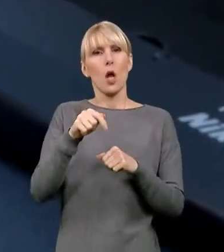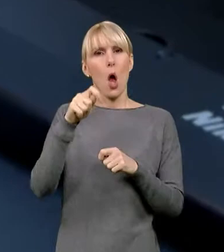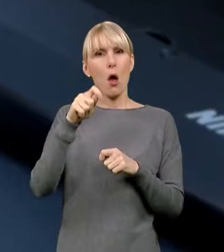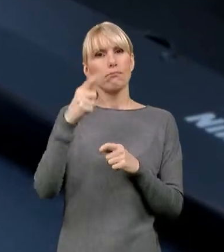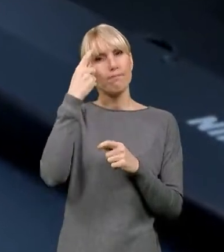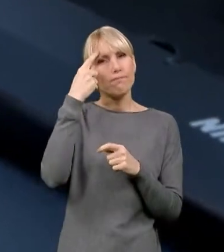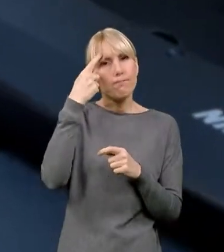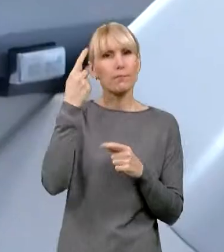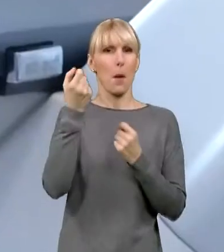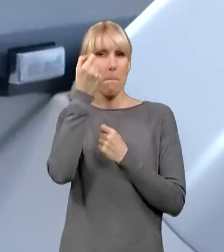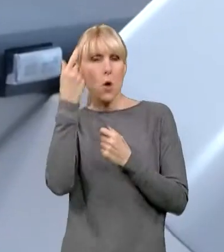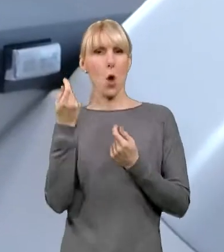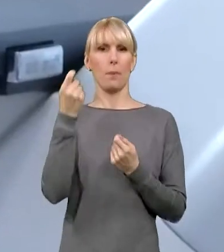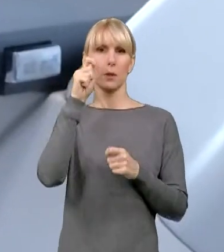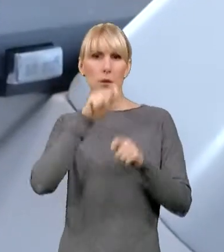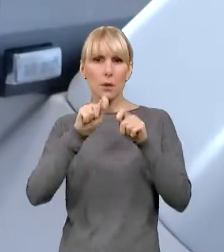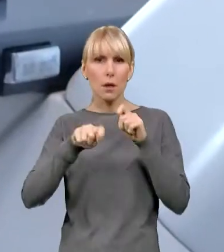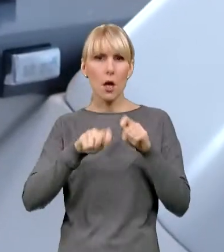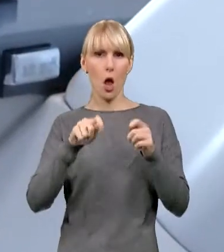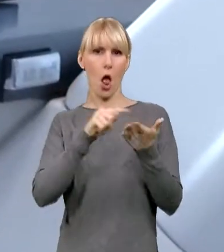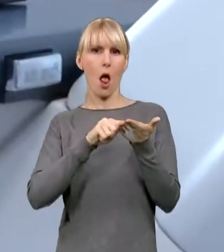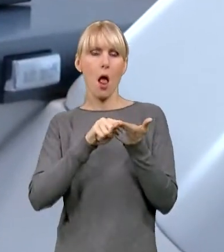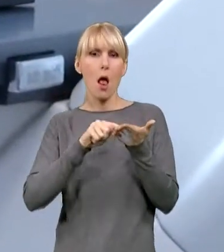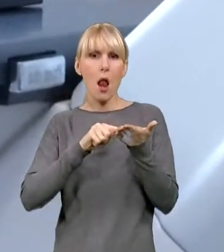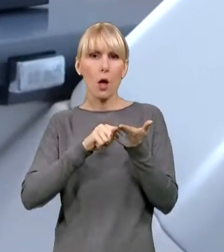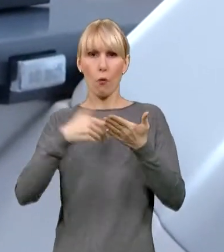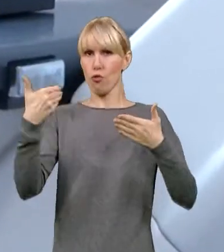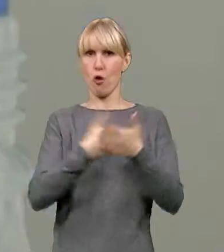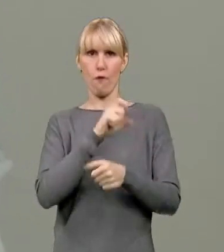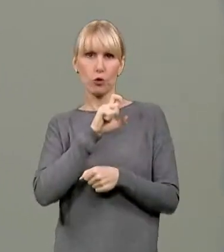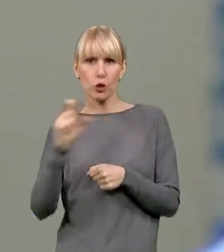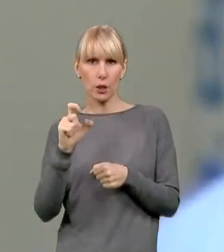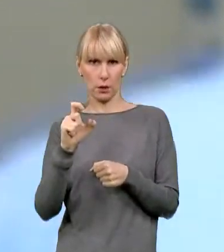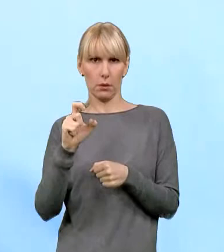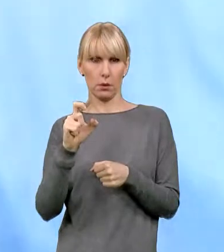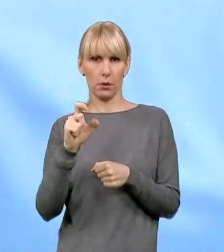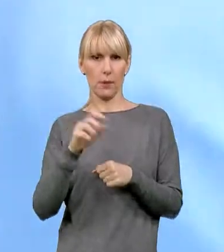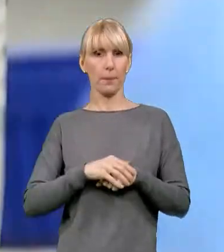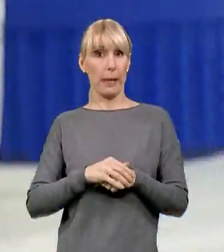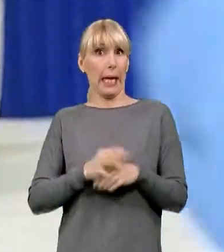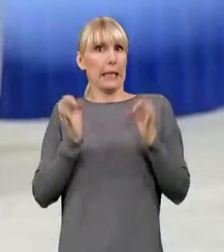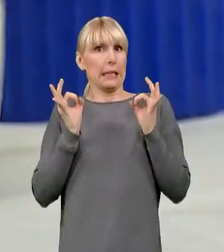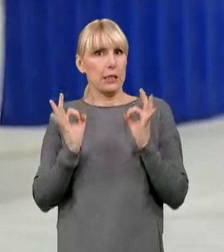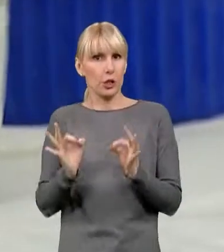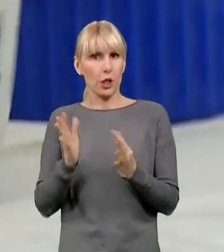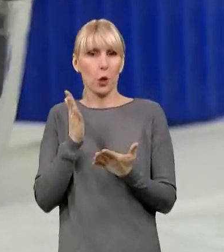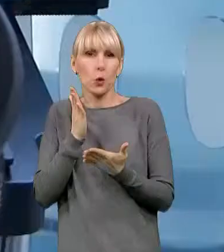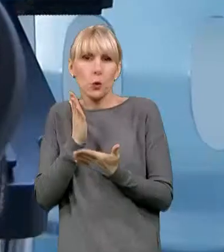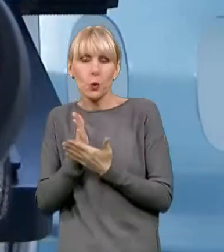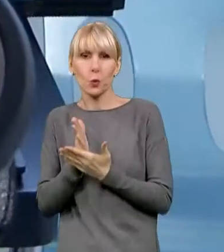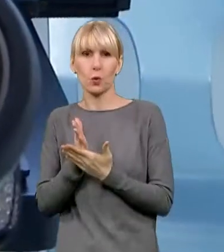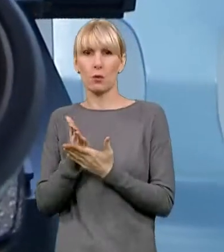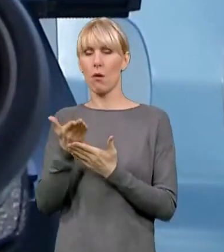rozwoju bardzo nowoczesnych leków, leków klasy przeciwciał monoklonalnych. Dzisiaj są to najbardziej